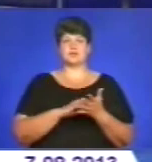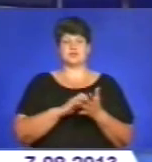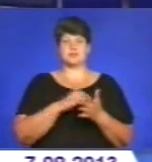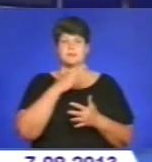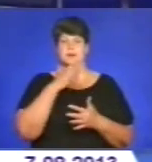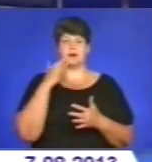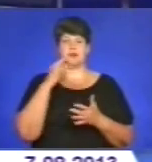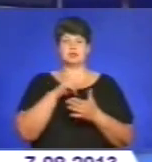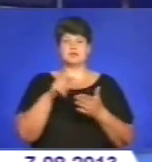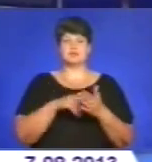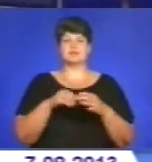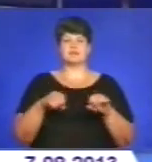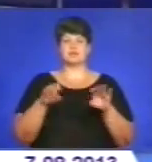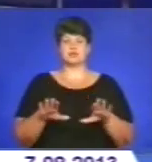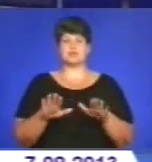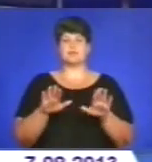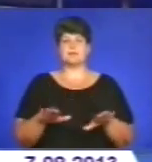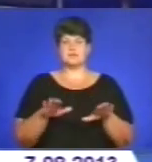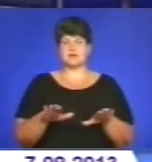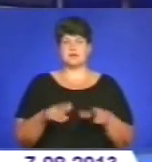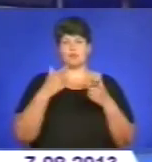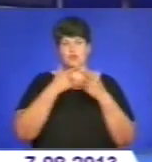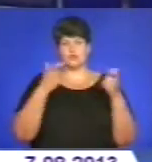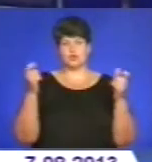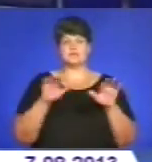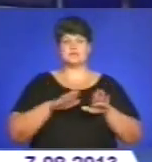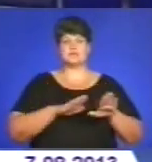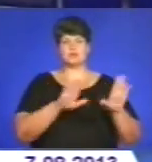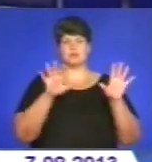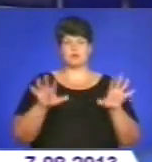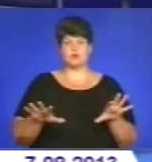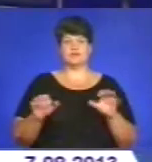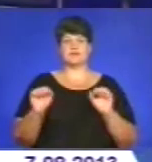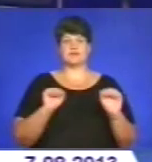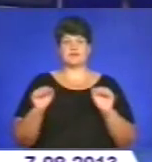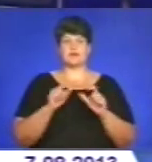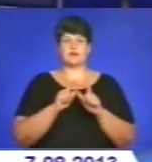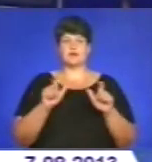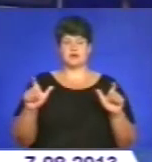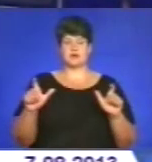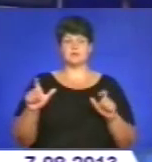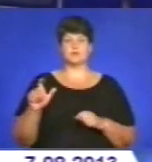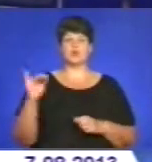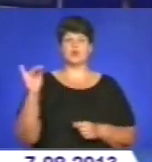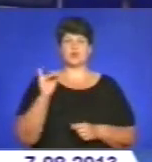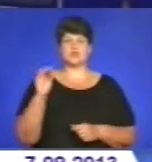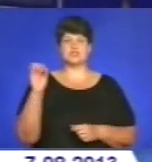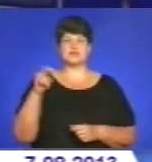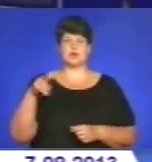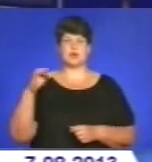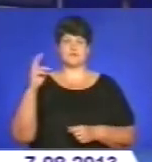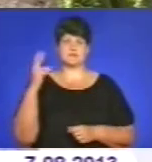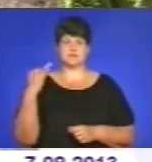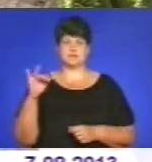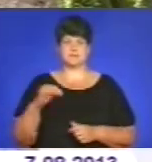багато питань вирішують на місцях, повідомив заступник голови, керівник апарату облдержадміністрації Юрій Желіховський.